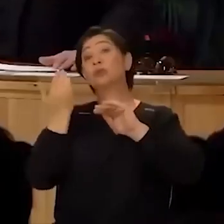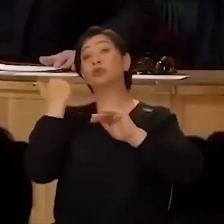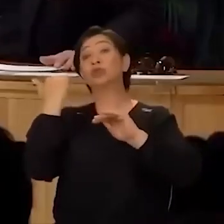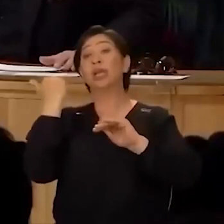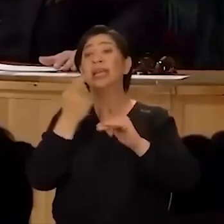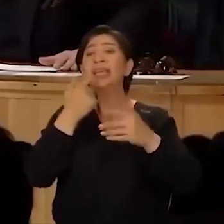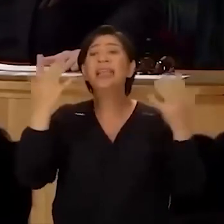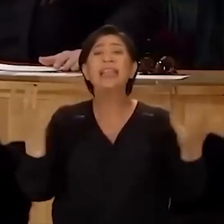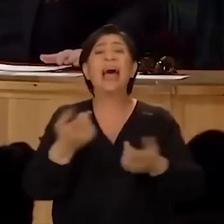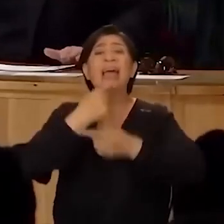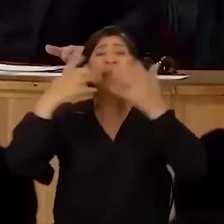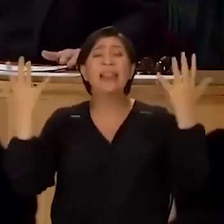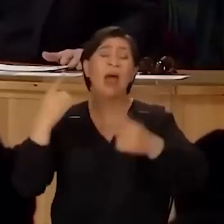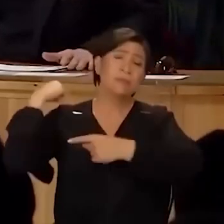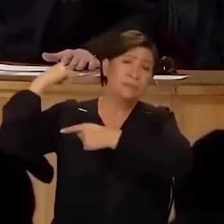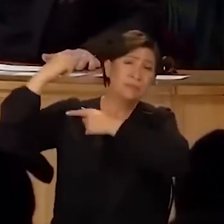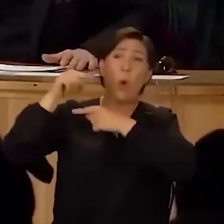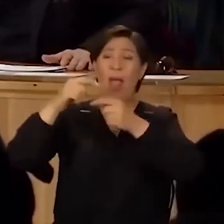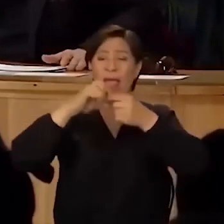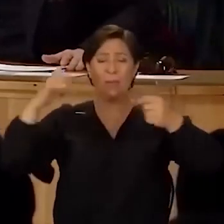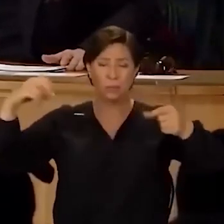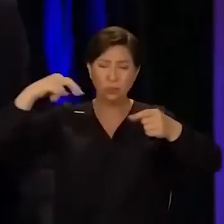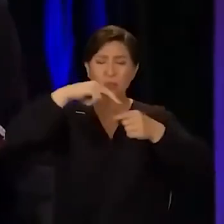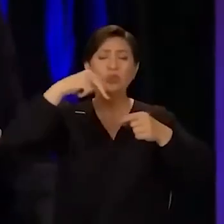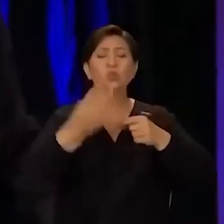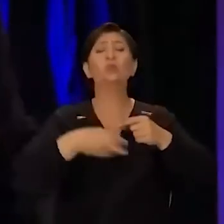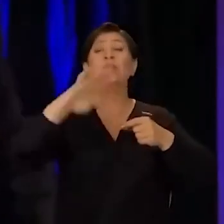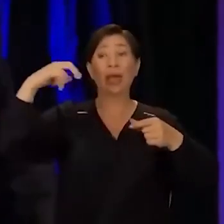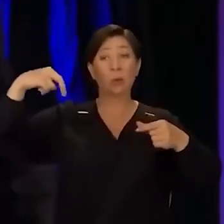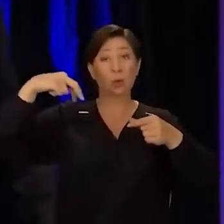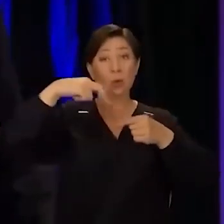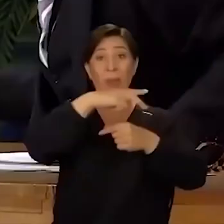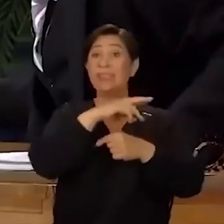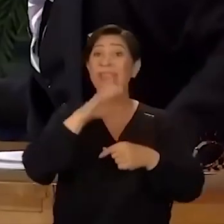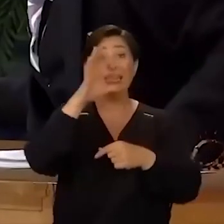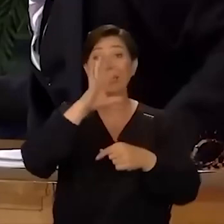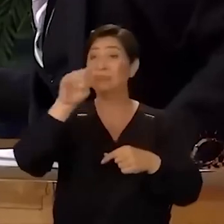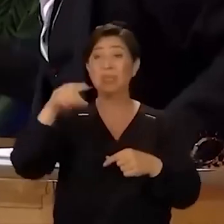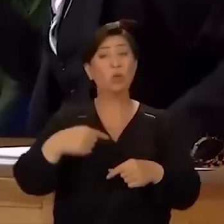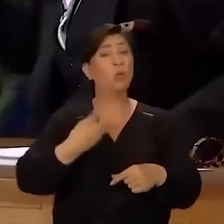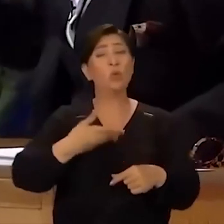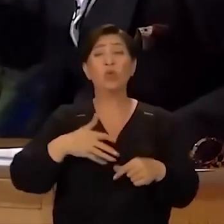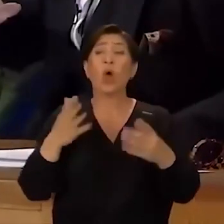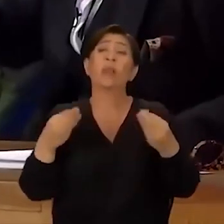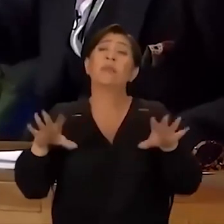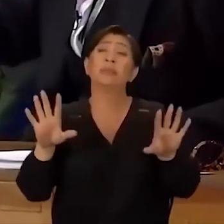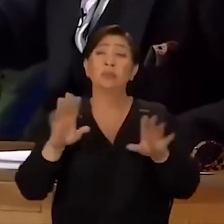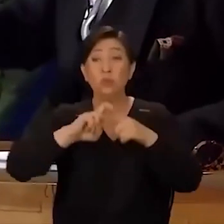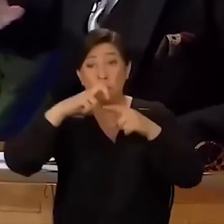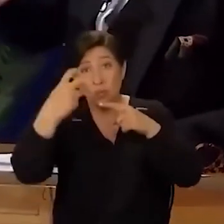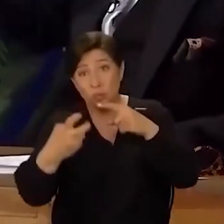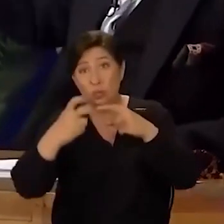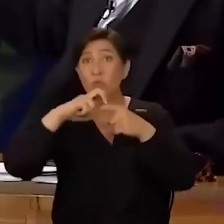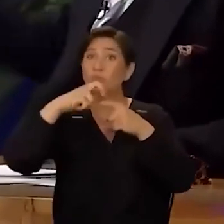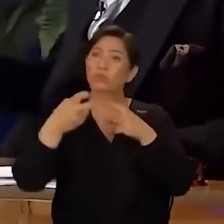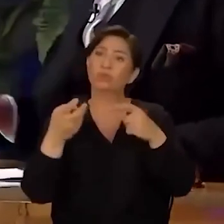yıllar yıllar boyunca o ipin üzerinden düşmeden yürümen kimsenin umurunda olmaz. Düştün, Çok güzel